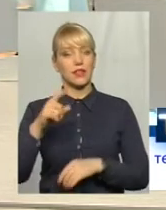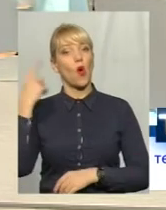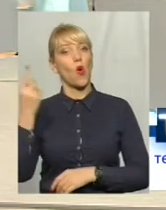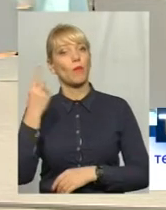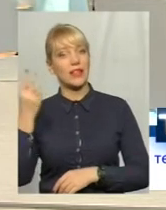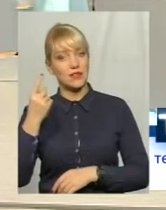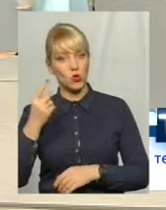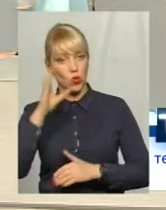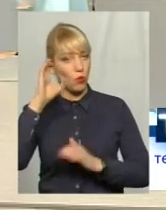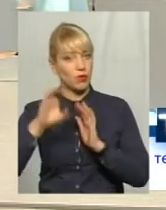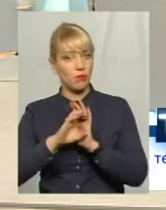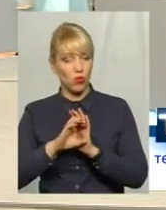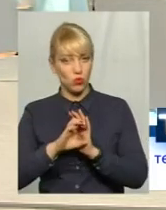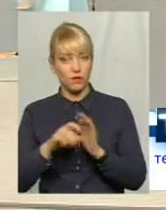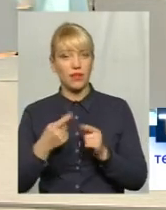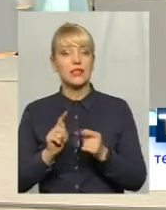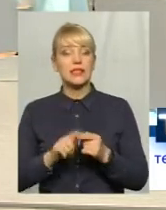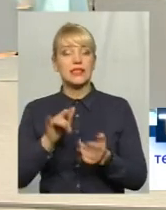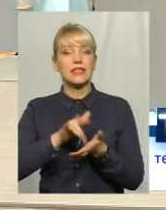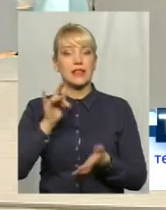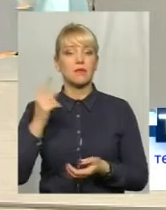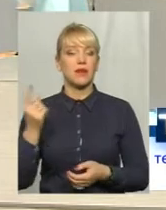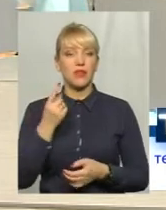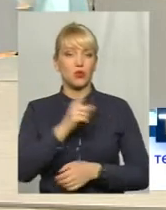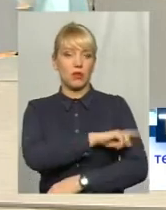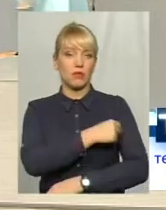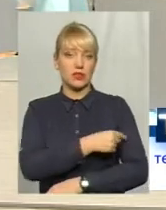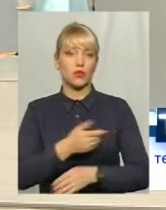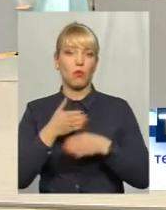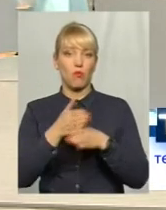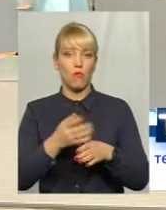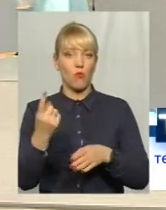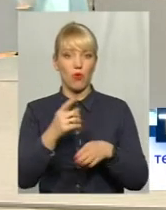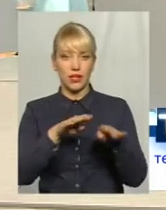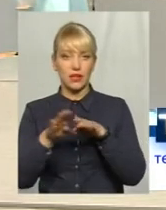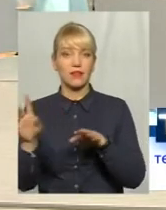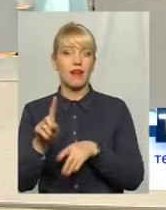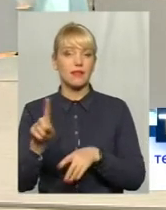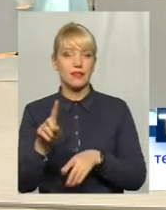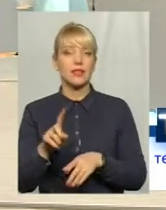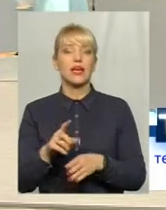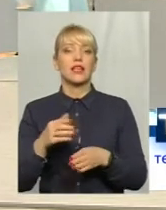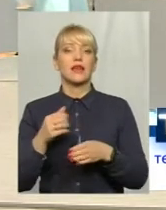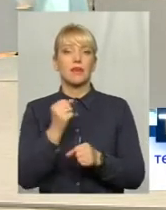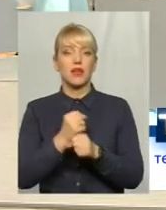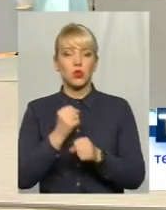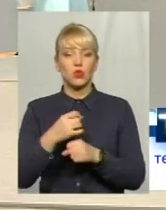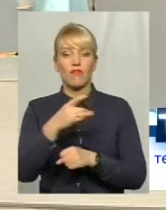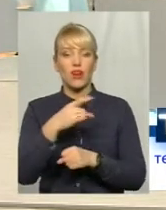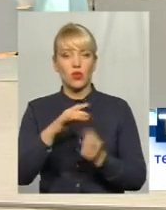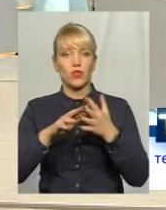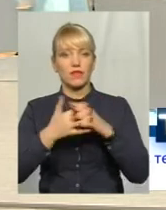підпорядкування. Ті центри первинної медико-санітарної допомоги, які працюють в районах, в селах, вони будуть